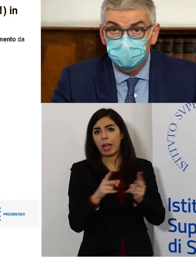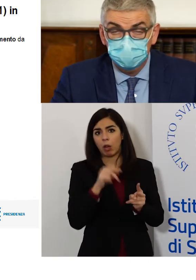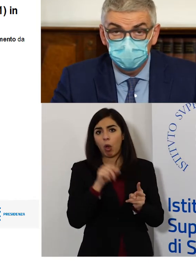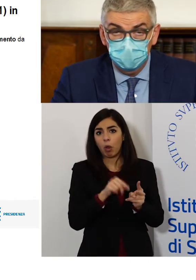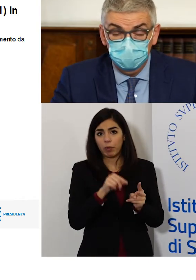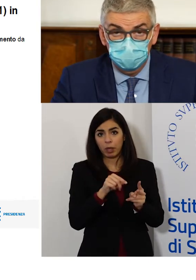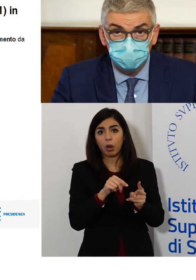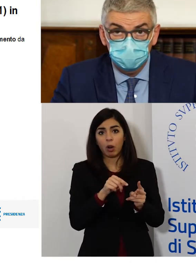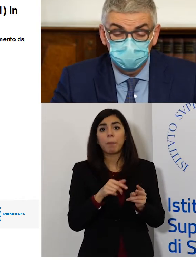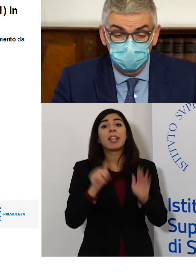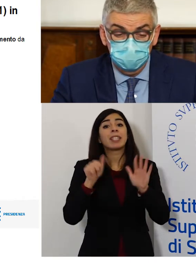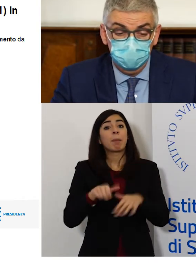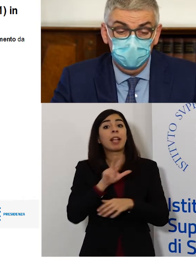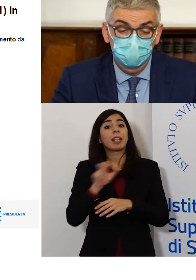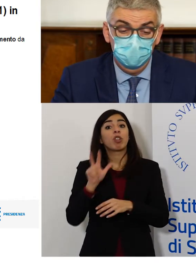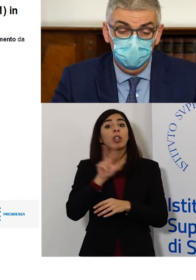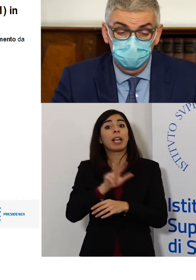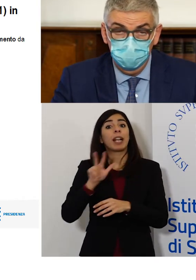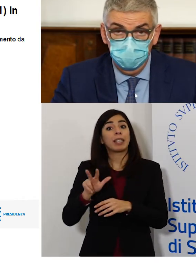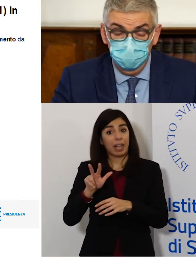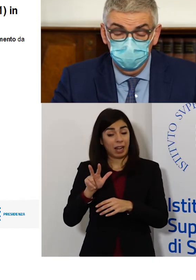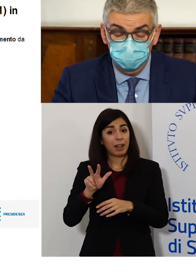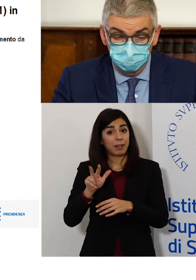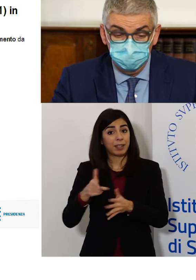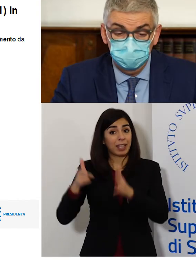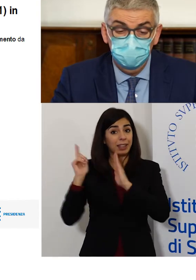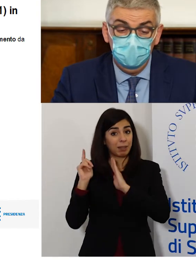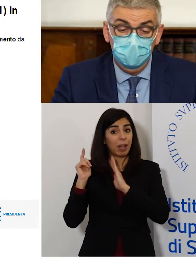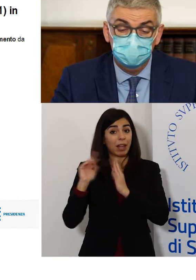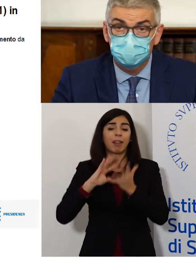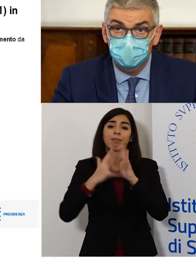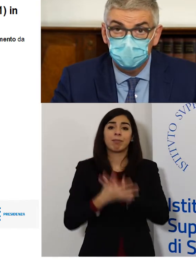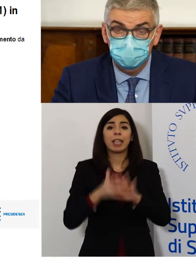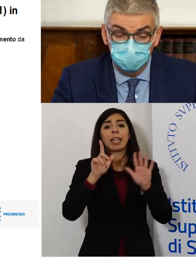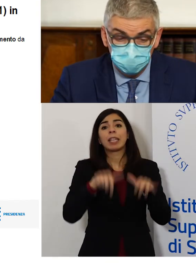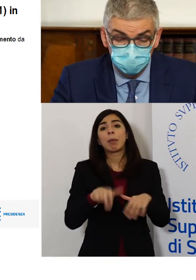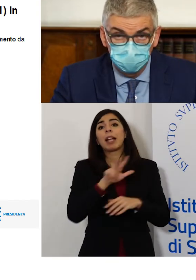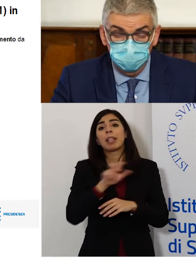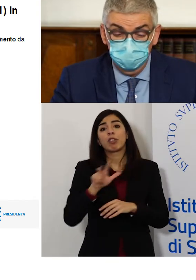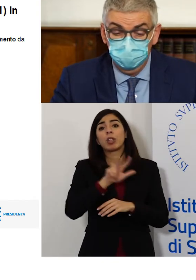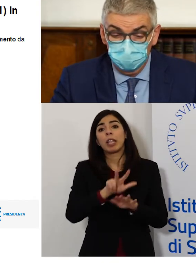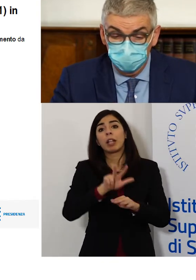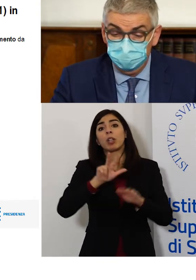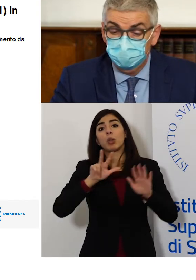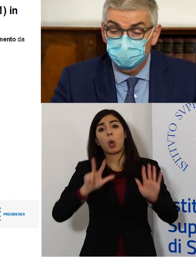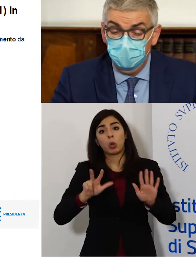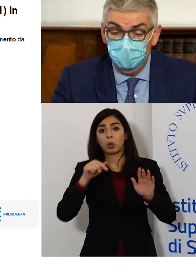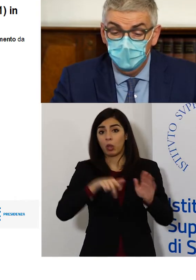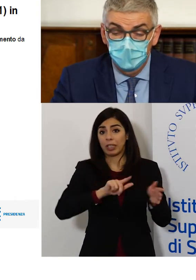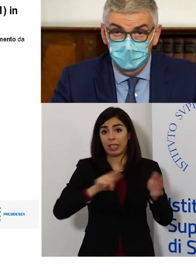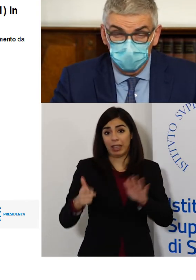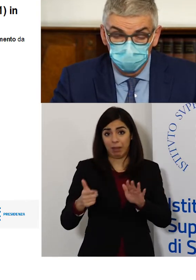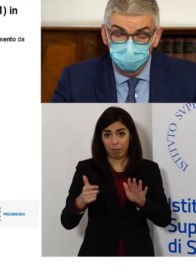sono passati da 6.333 della scorsa settimana ai 7.338 di questa